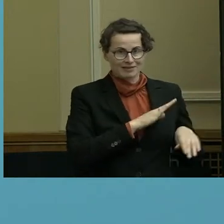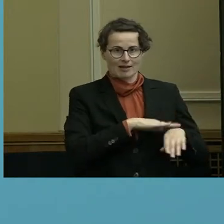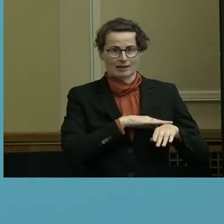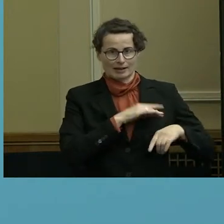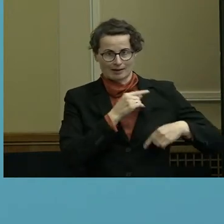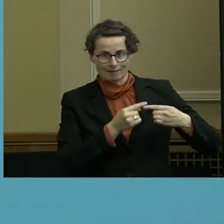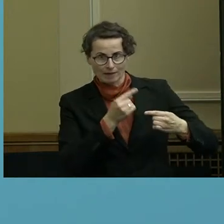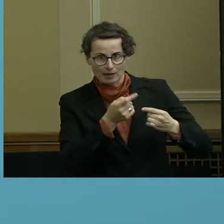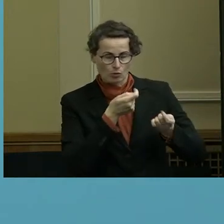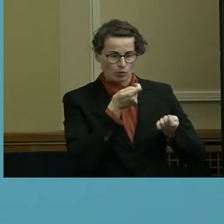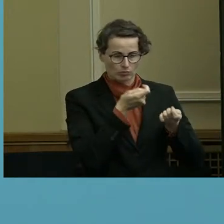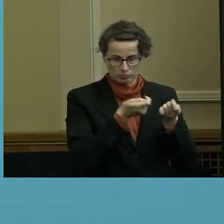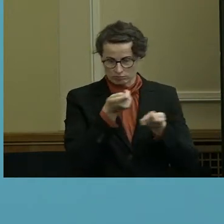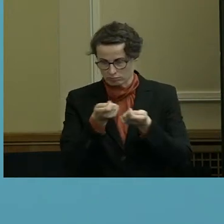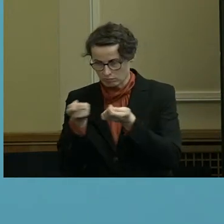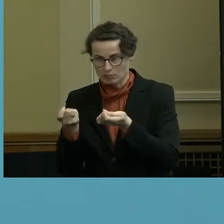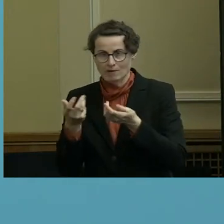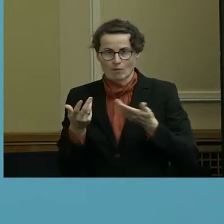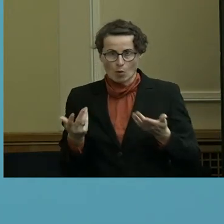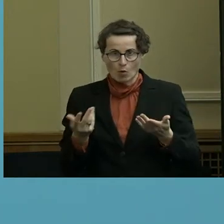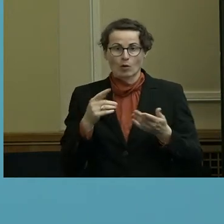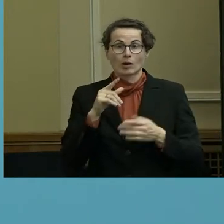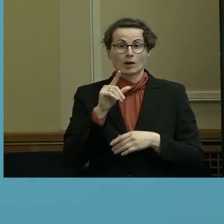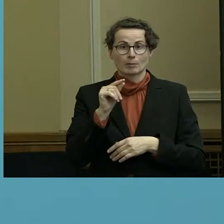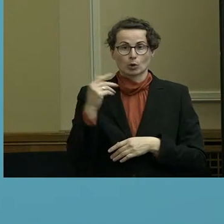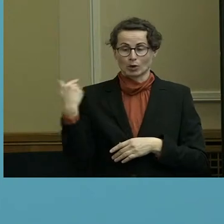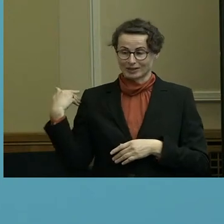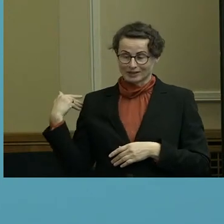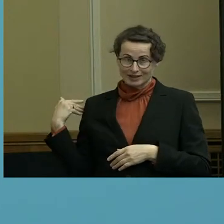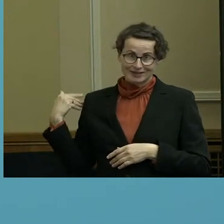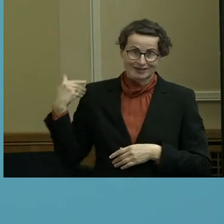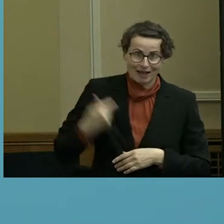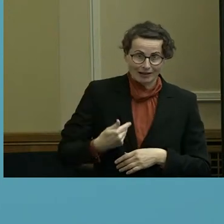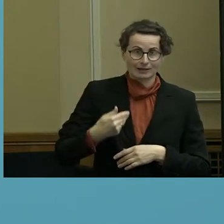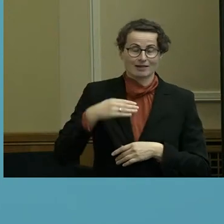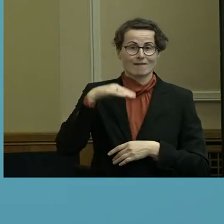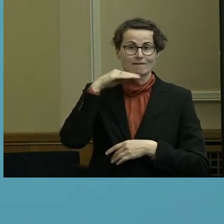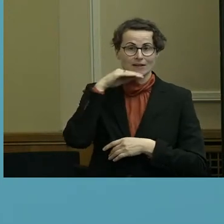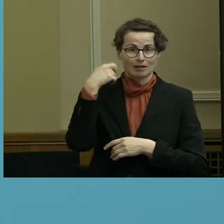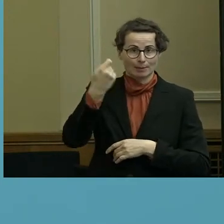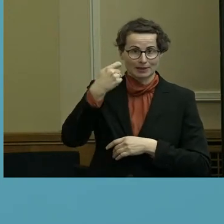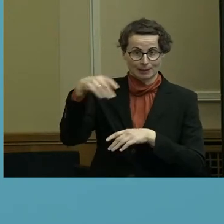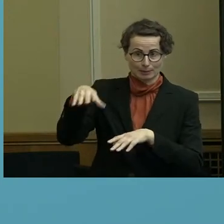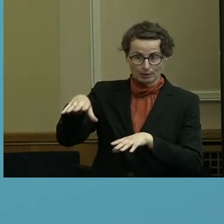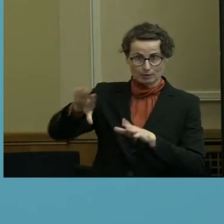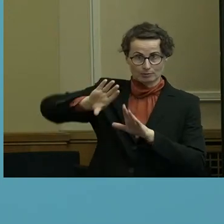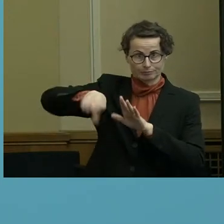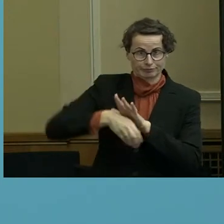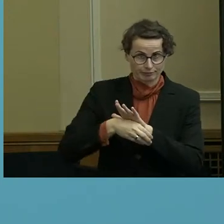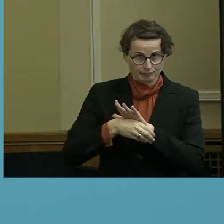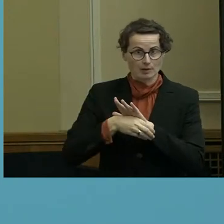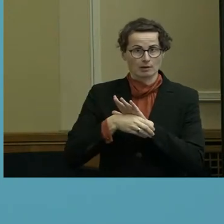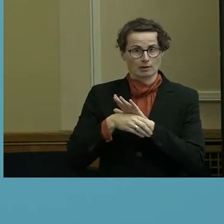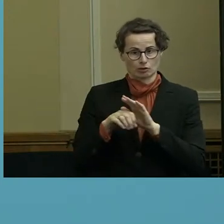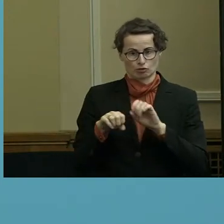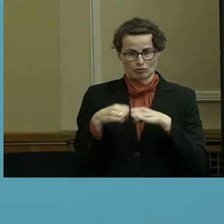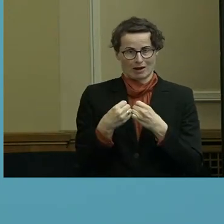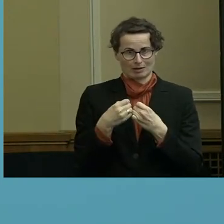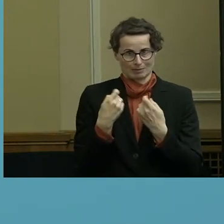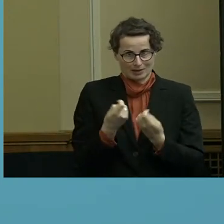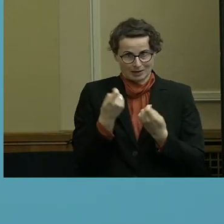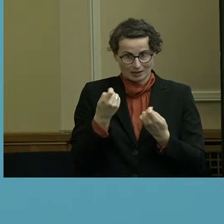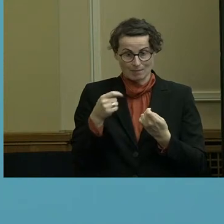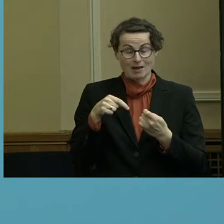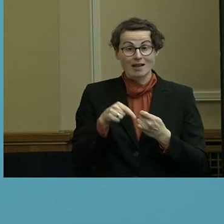dann ist es eben so, dass wir, seitdem wir die Wasserbetriebe übernommen haben, haben wir eine Preissenkung